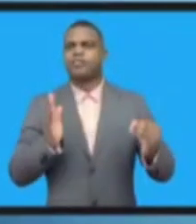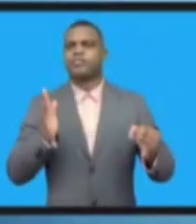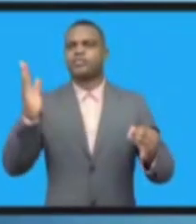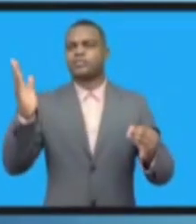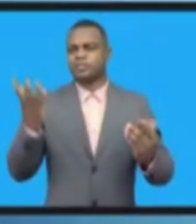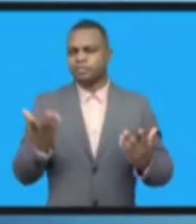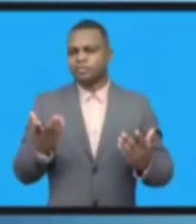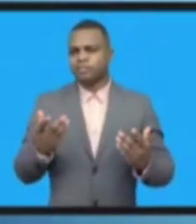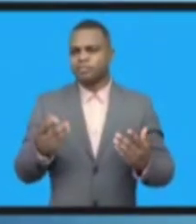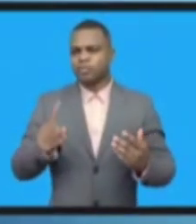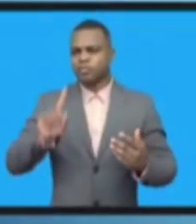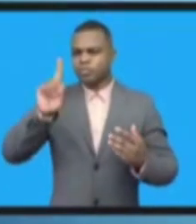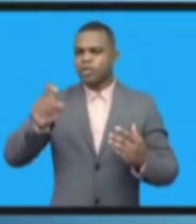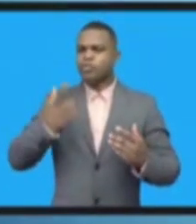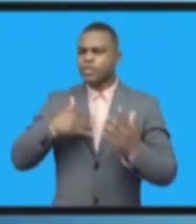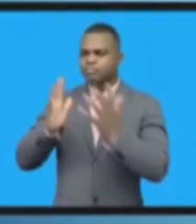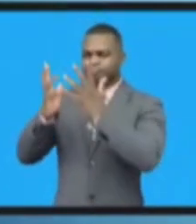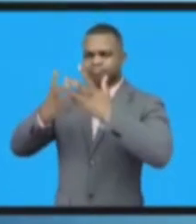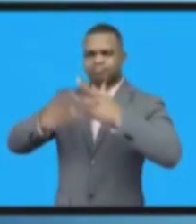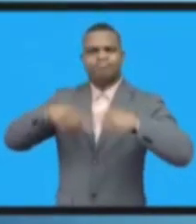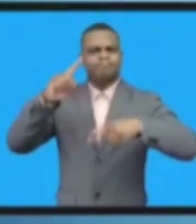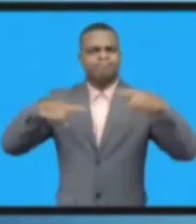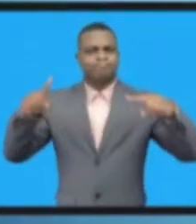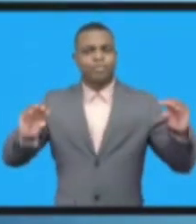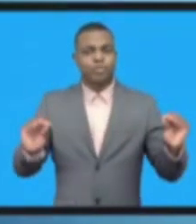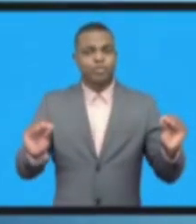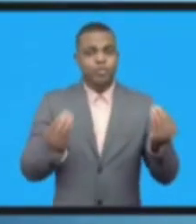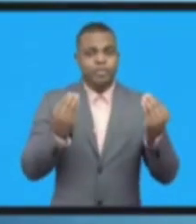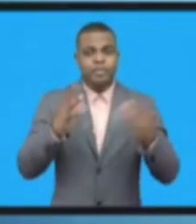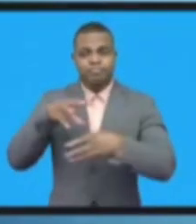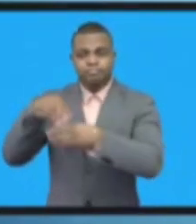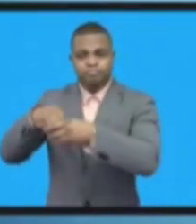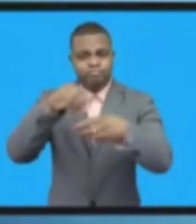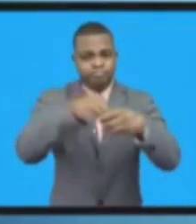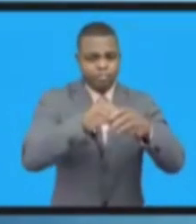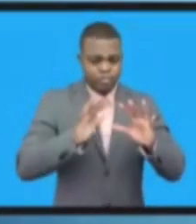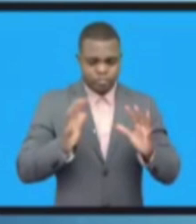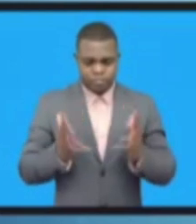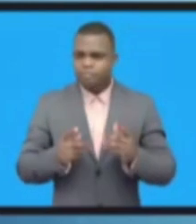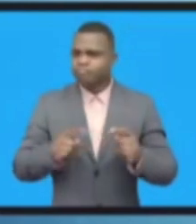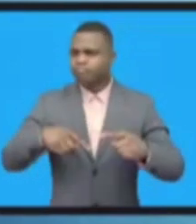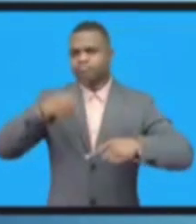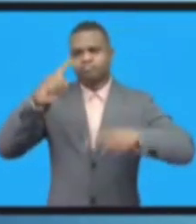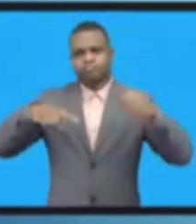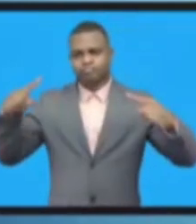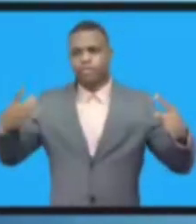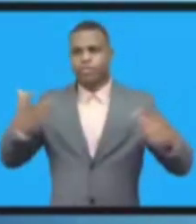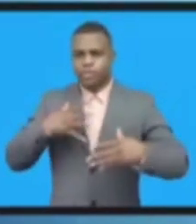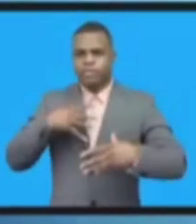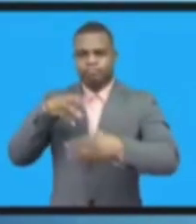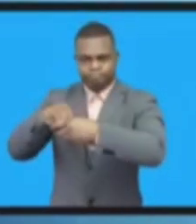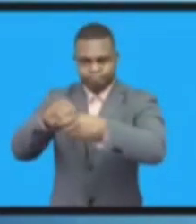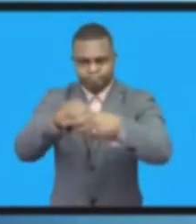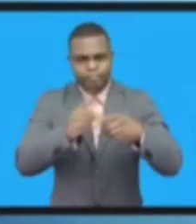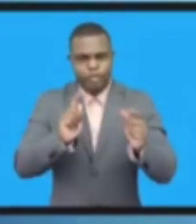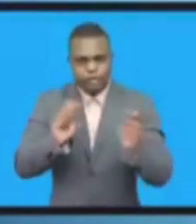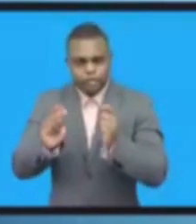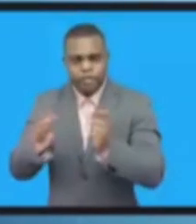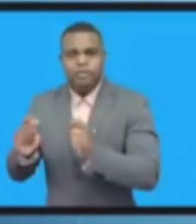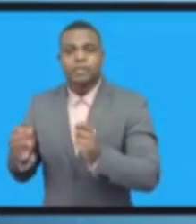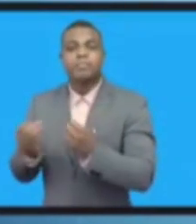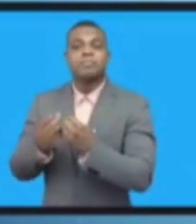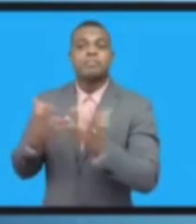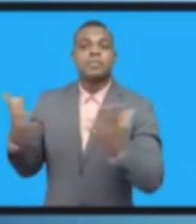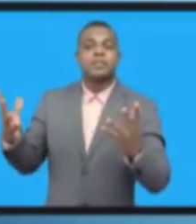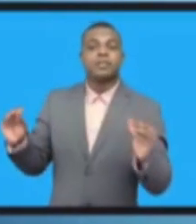благоприятного будущего данных. Наша молодежь